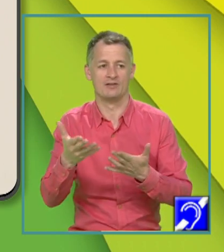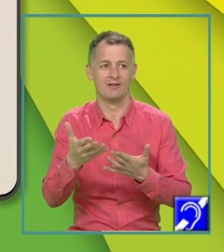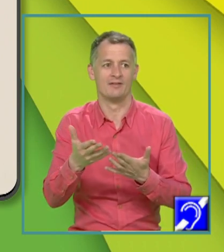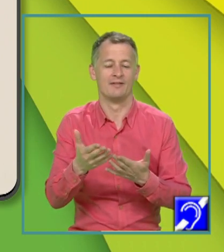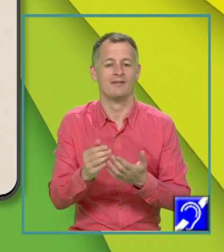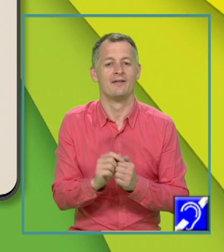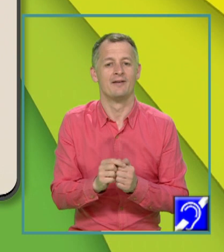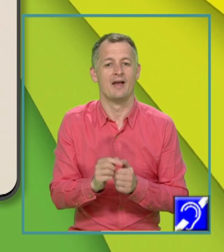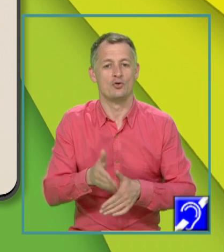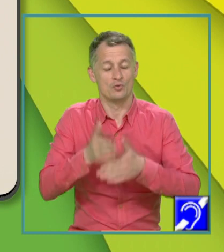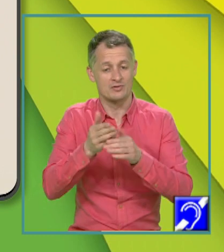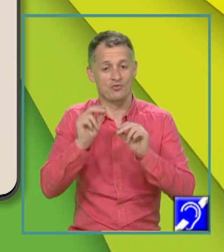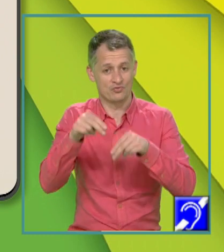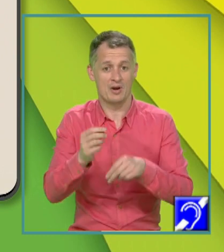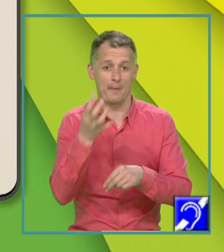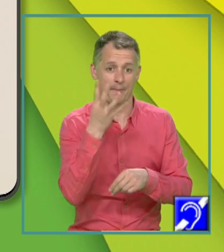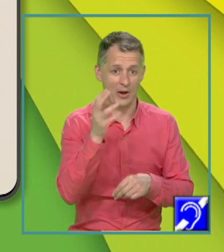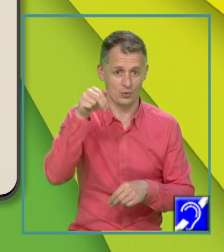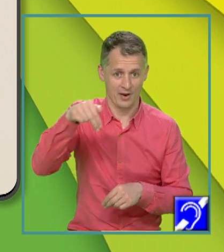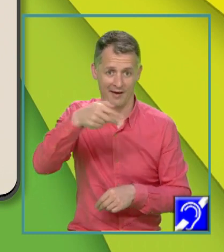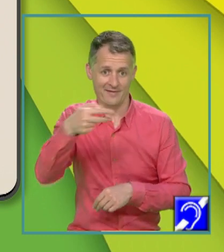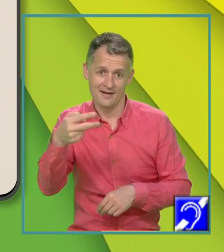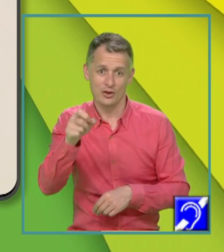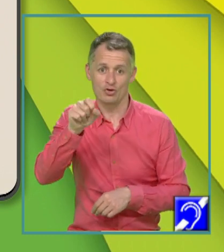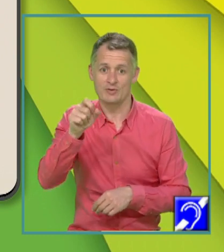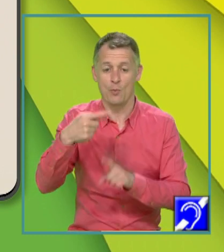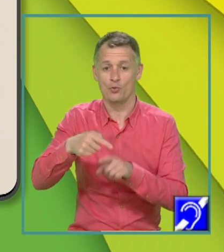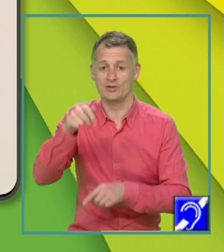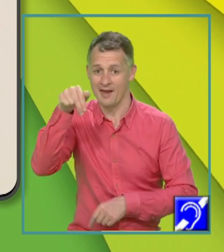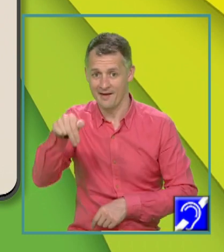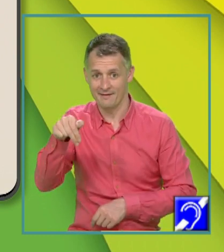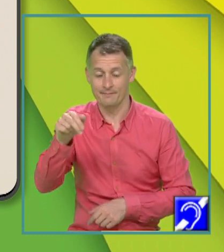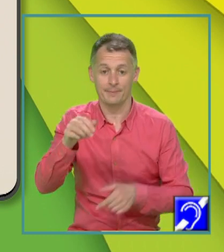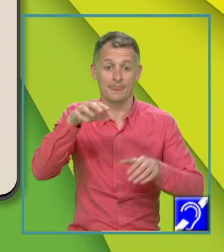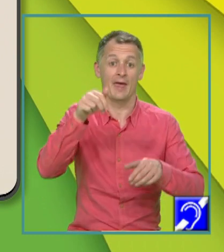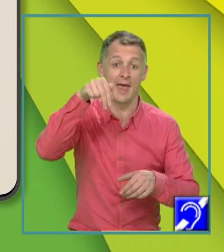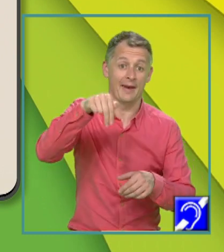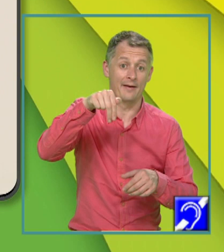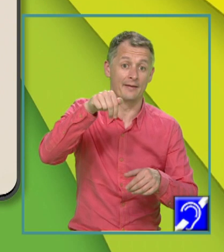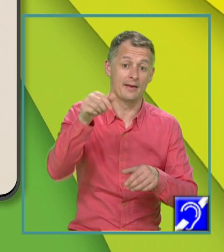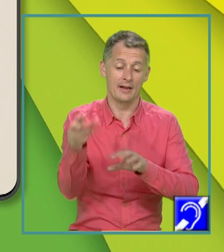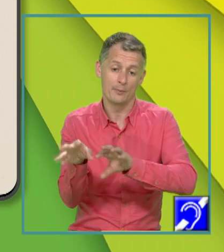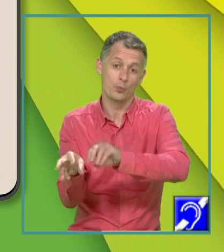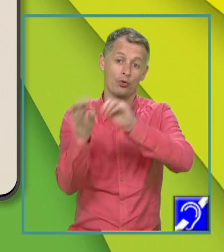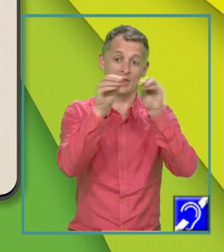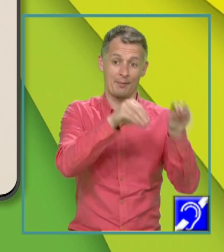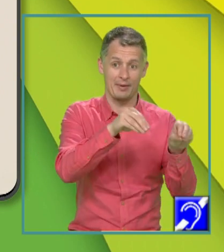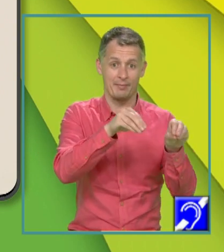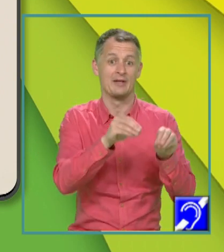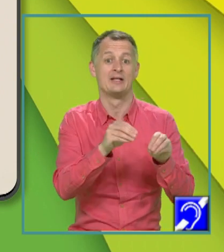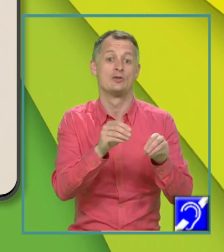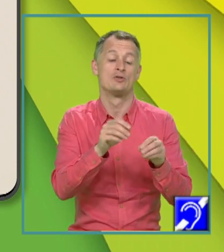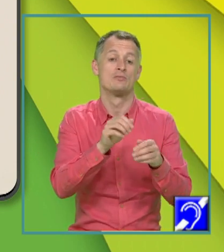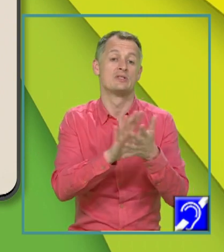identitatea 4N egal cu 12 plus N, vom trece pe N în partea stângă cu semn